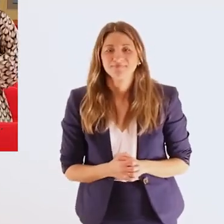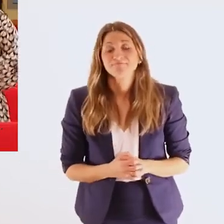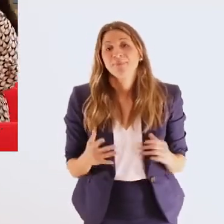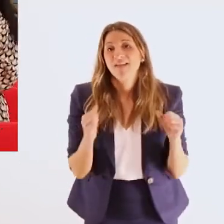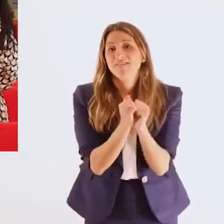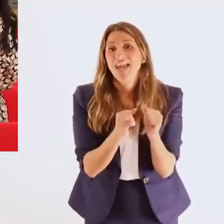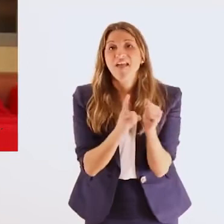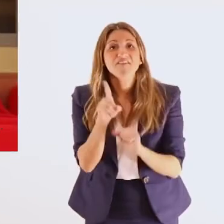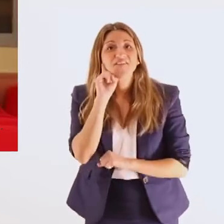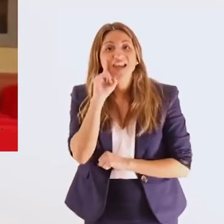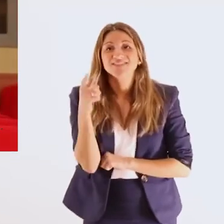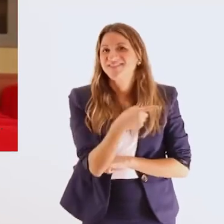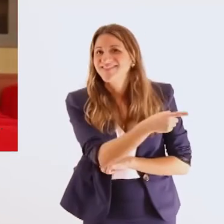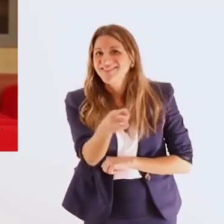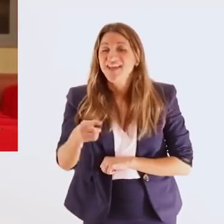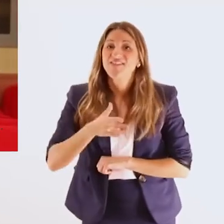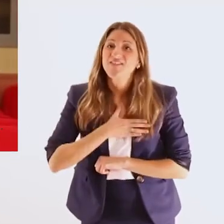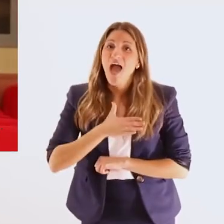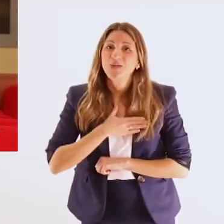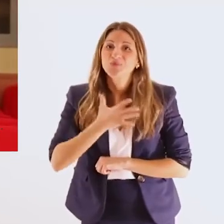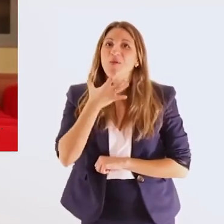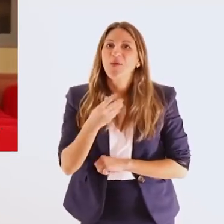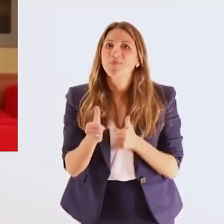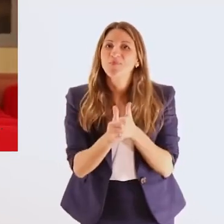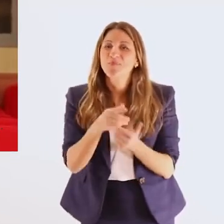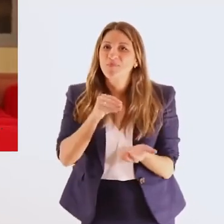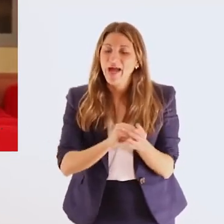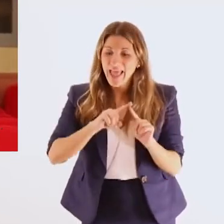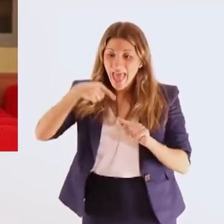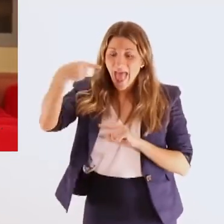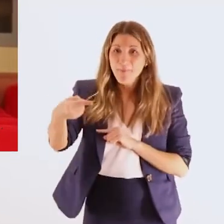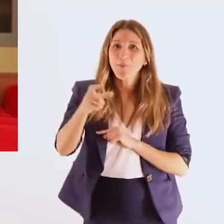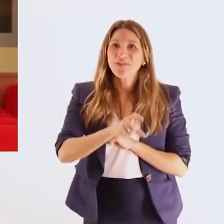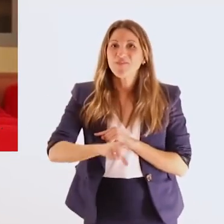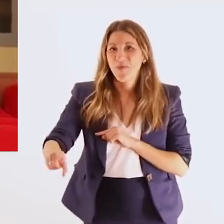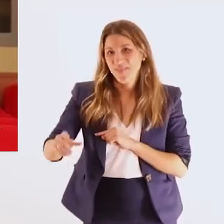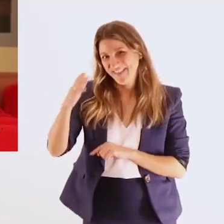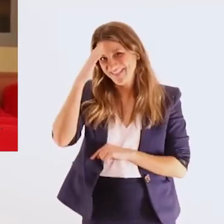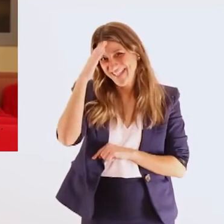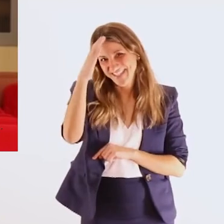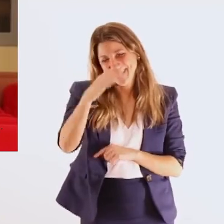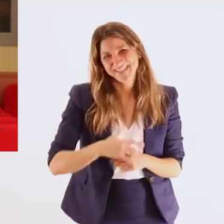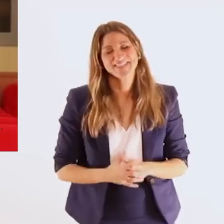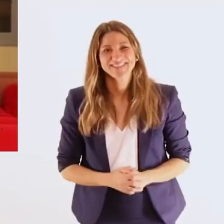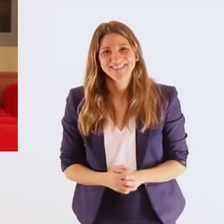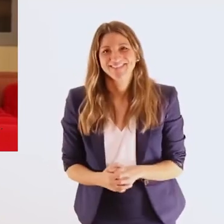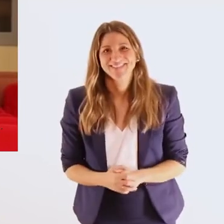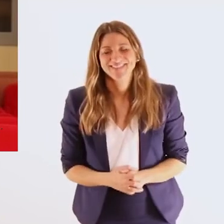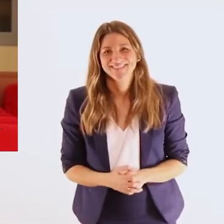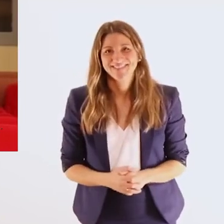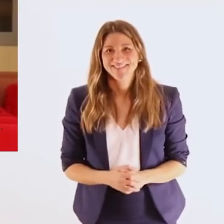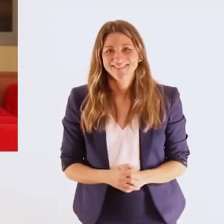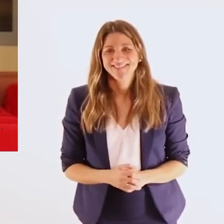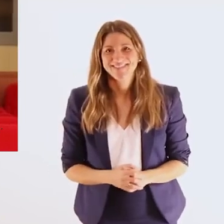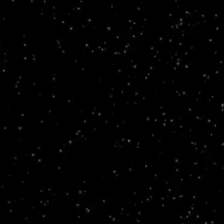Εμείς ευχαριστούμε πολύ Φίλες και φίλοι ευχαριστούμε και όλους εσάς που ήσασταν κοντά μας σήμερα Ανανεώνουμε το ραντεβού μας για την επόμενη εβδομάδα Να